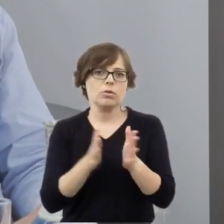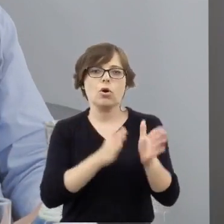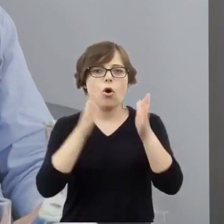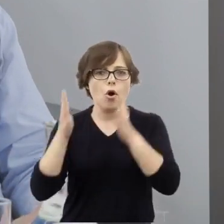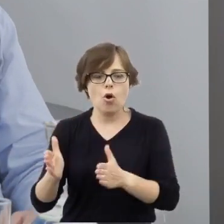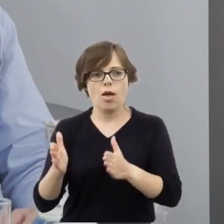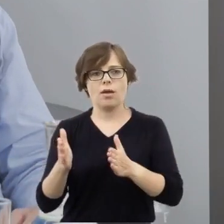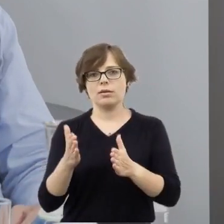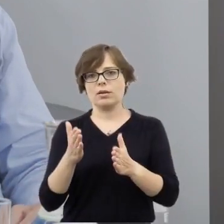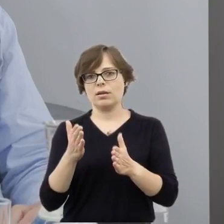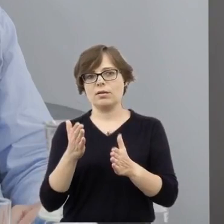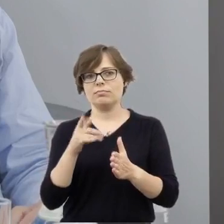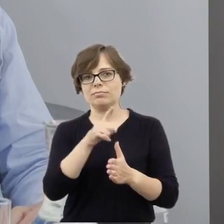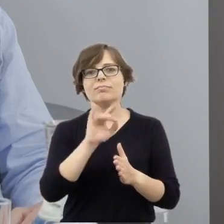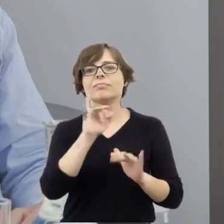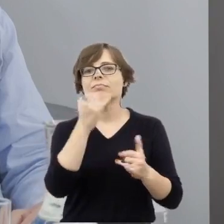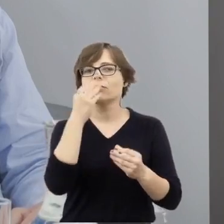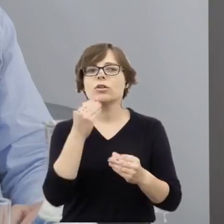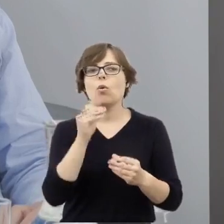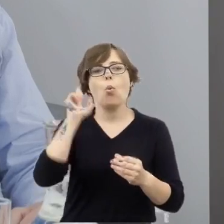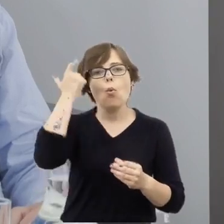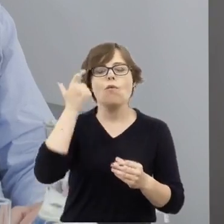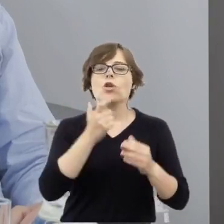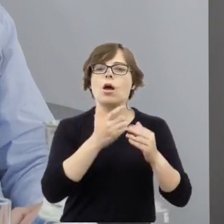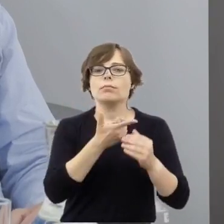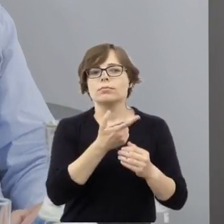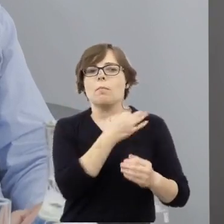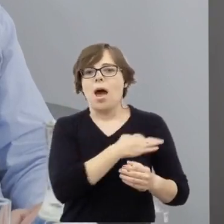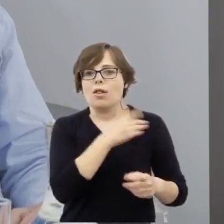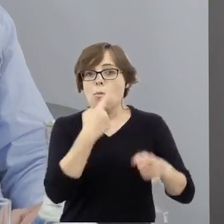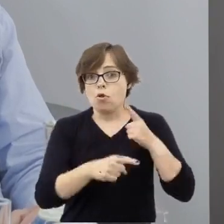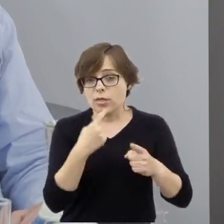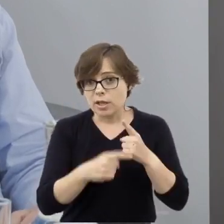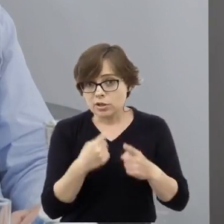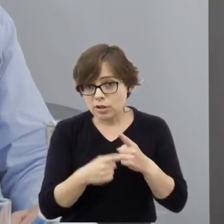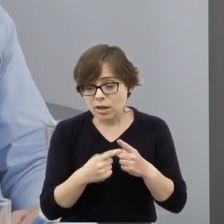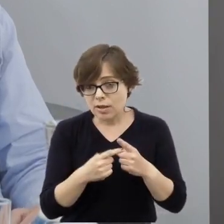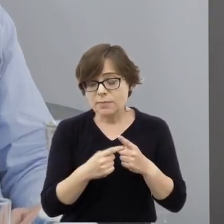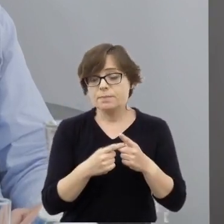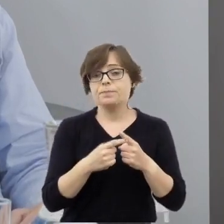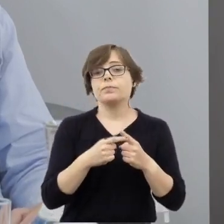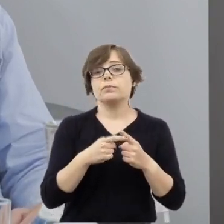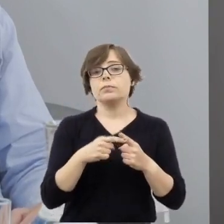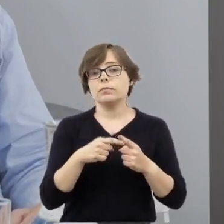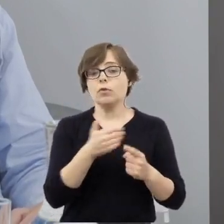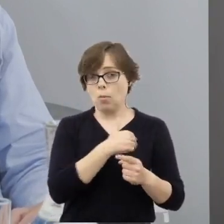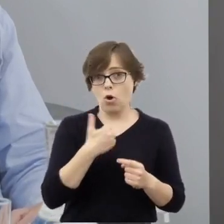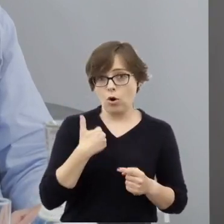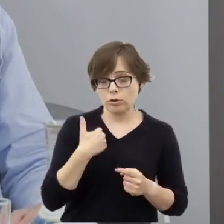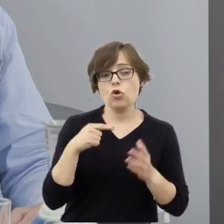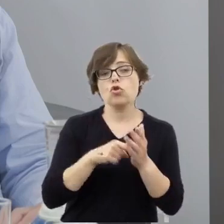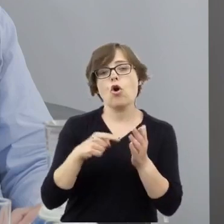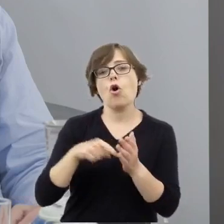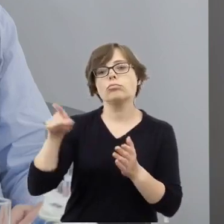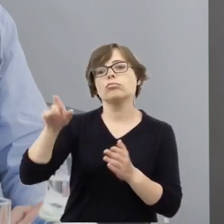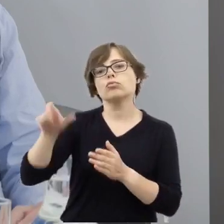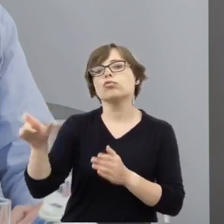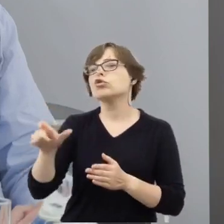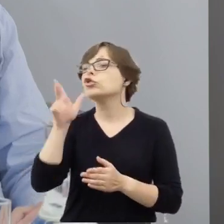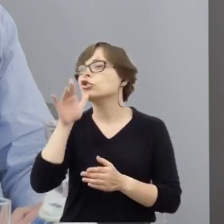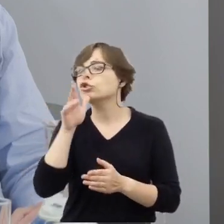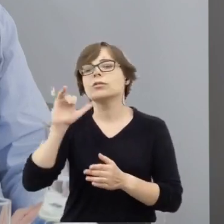głównych obozów politycznych staje się postawa Żydów w stosunku do